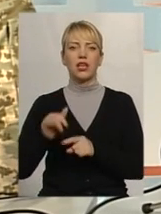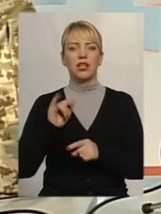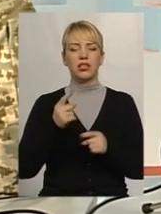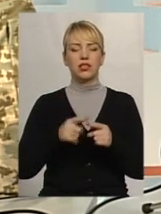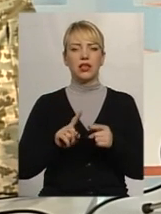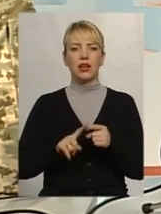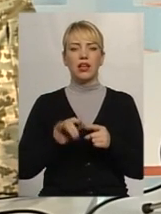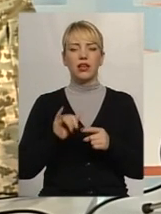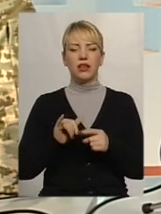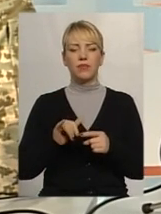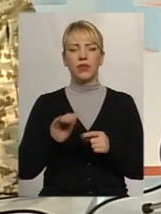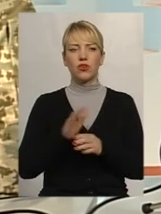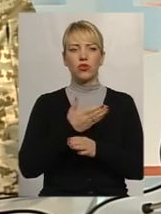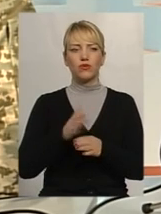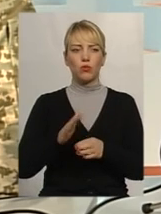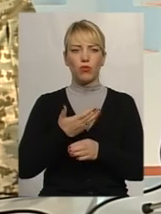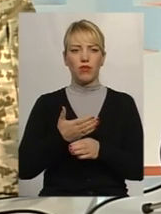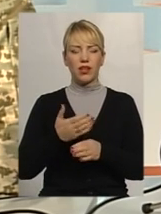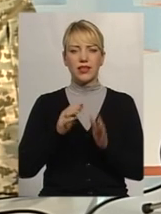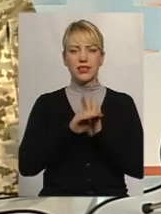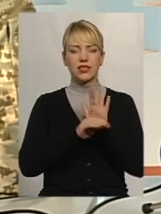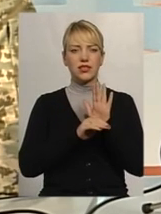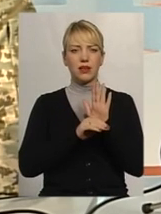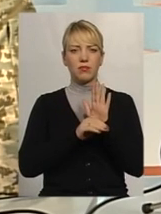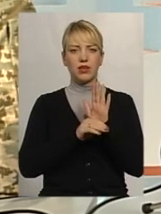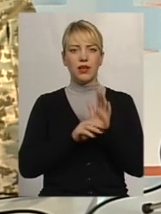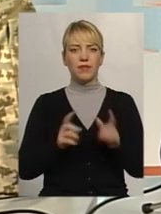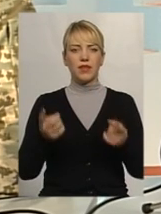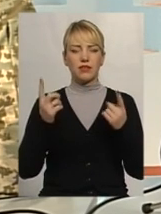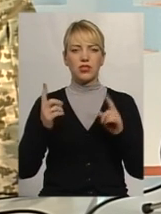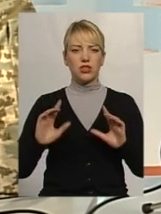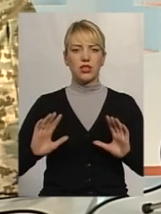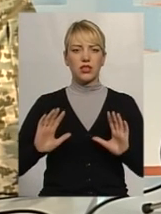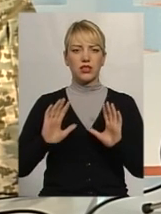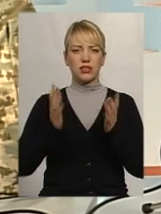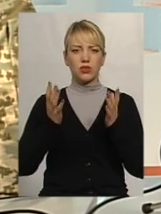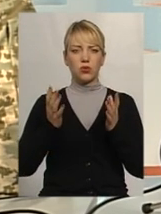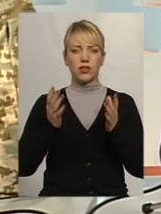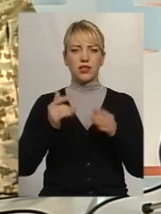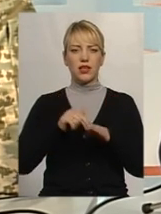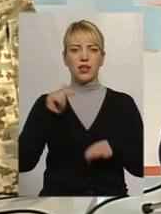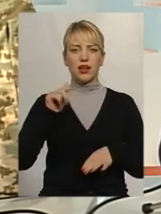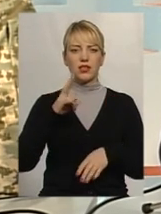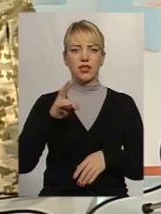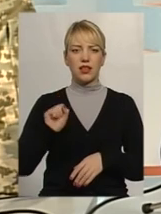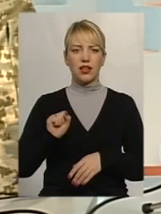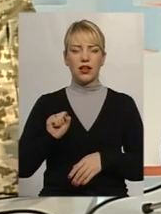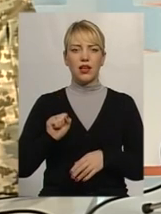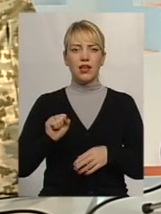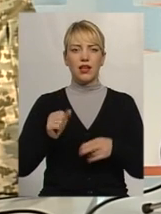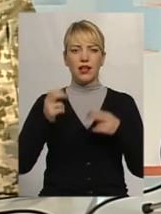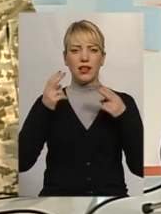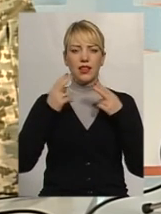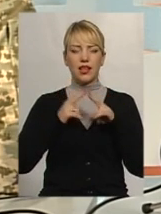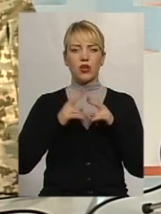безпеки України, реформування системи надзвичайних ситуацій і реакцій на техногенні